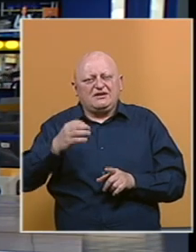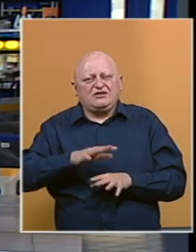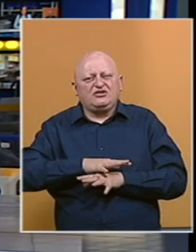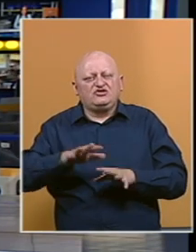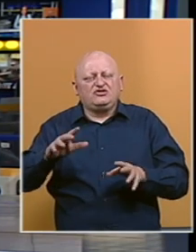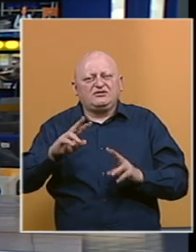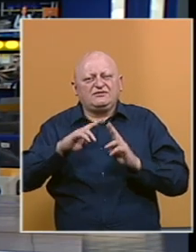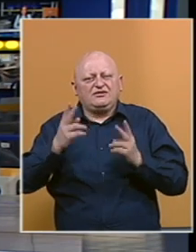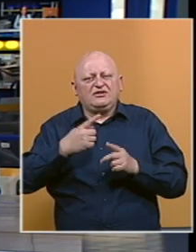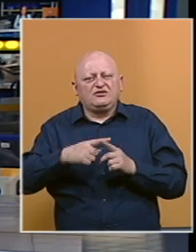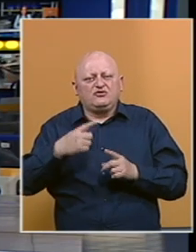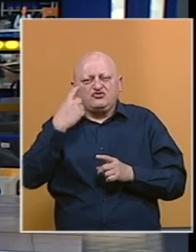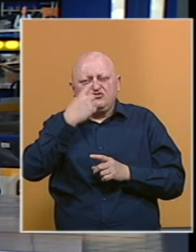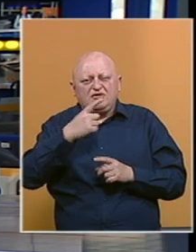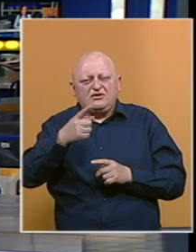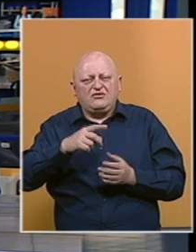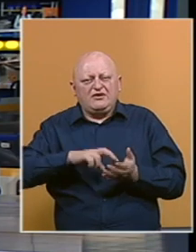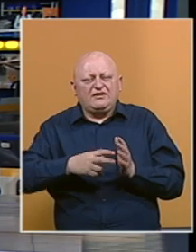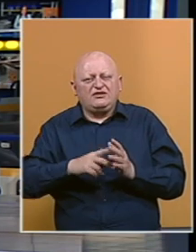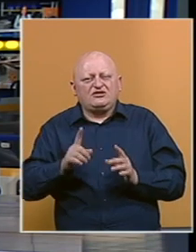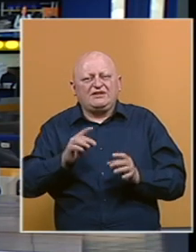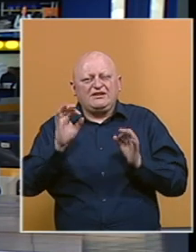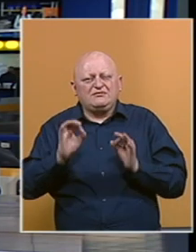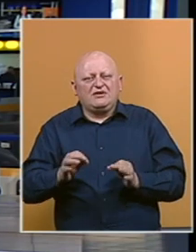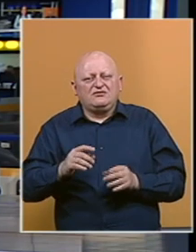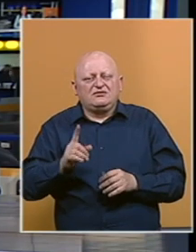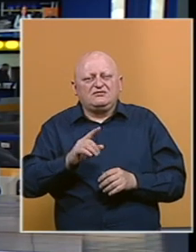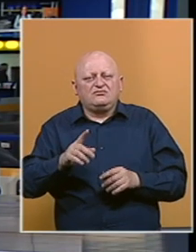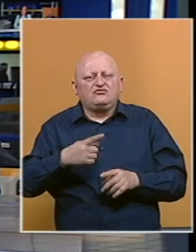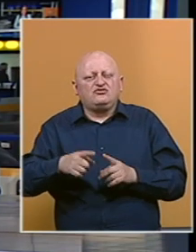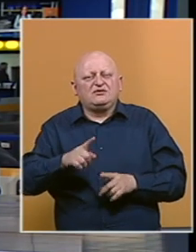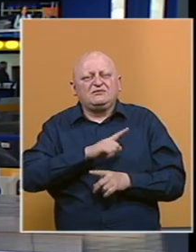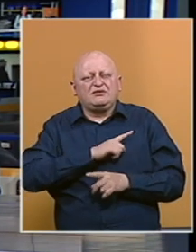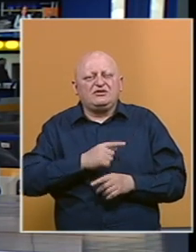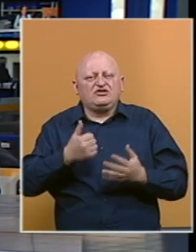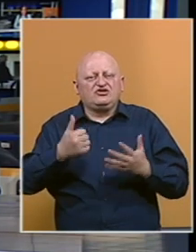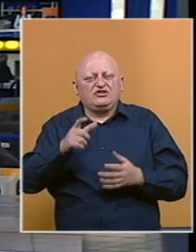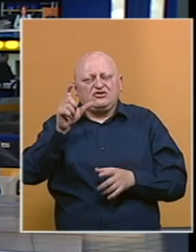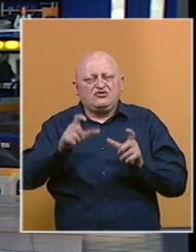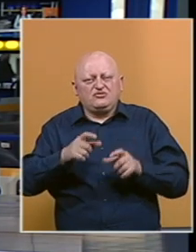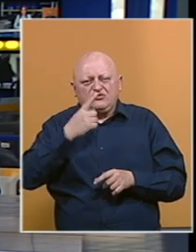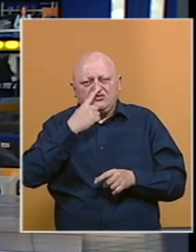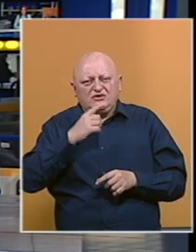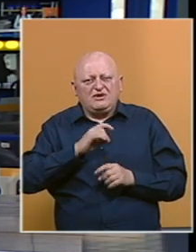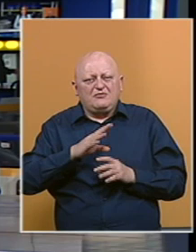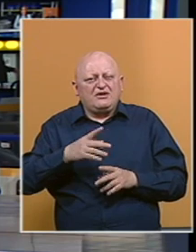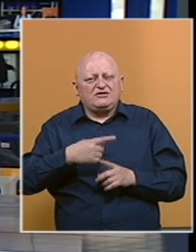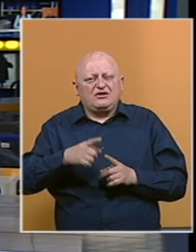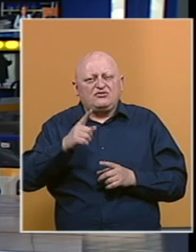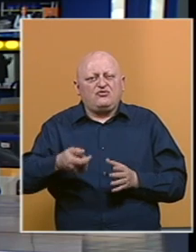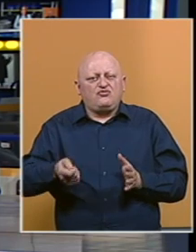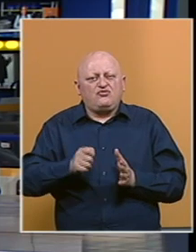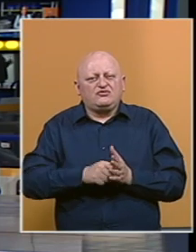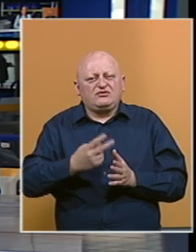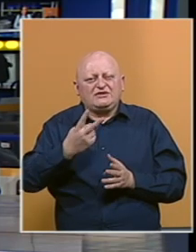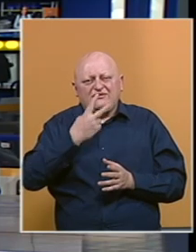mjesec dano širom svijeta zbog sumnje da je njihova tehnička neispravnost bila uzrok smrti šest osoba u Rusiji. Bez obzira na